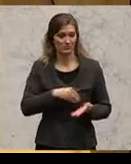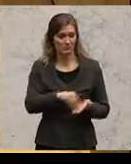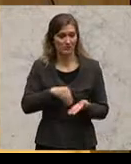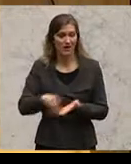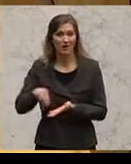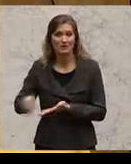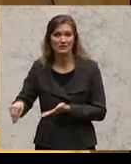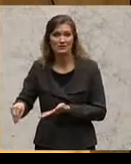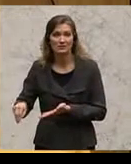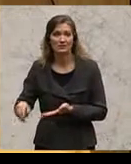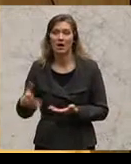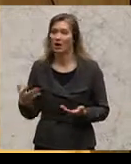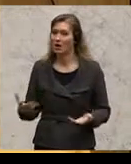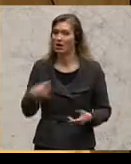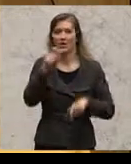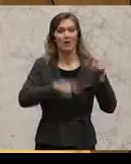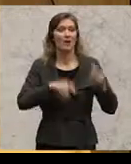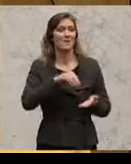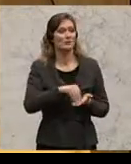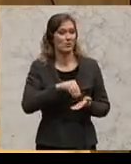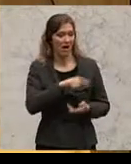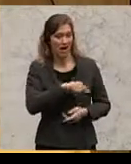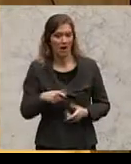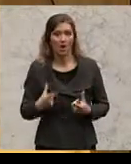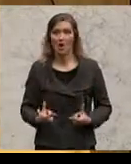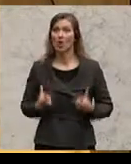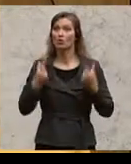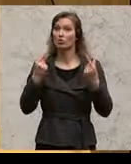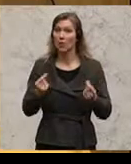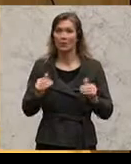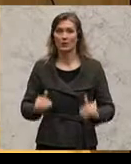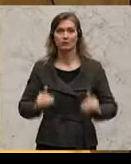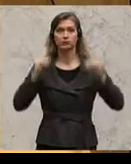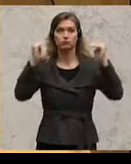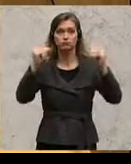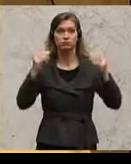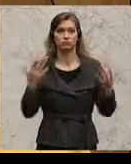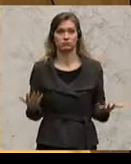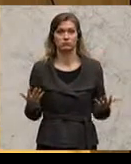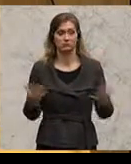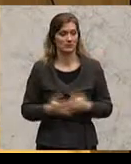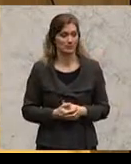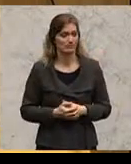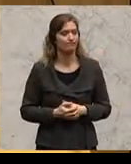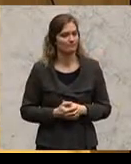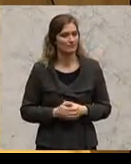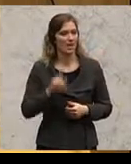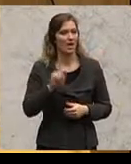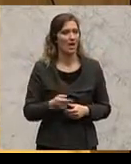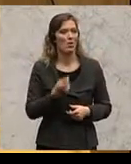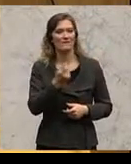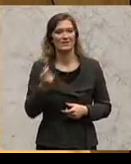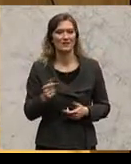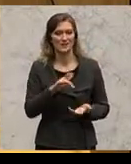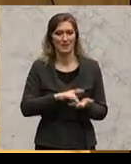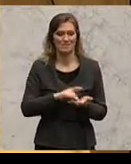das Personal, die Mitarbeiter um das Doppelte angestiegen ist und natürlich das auch in den finanziellen